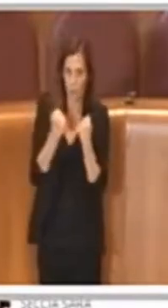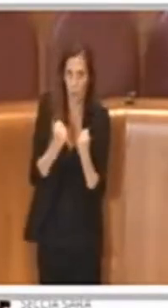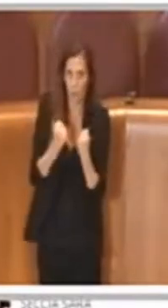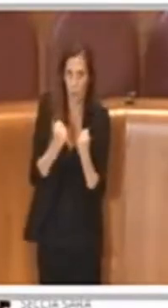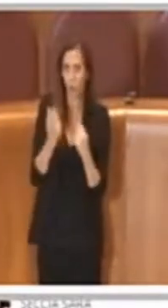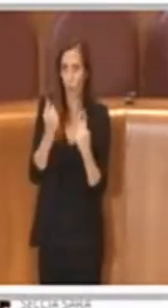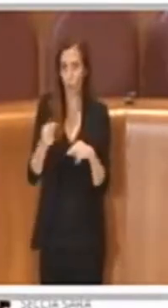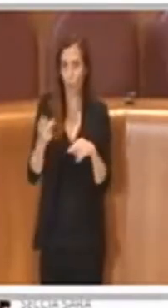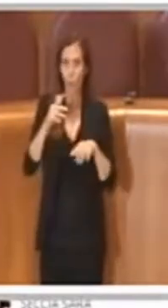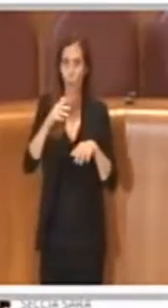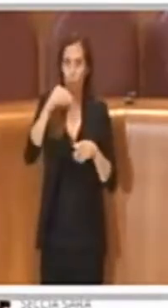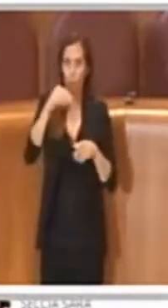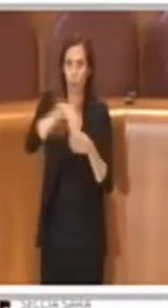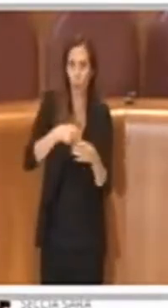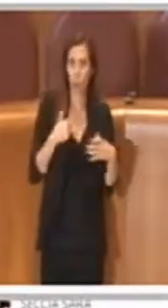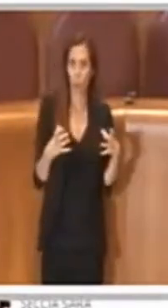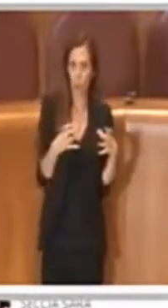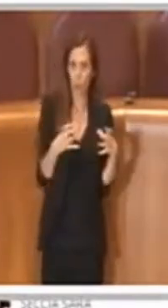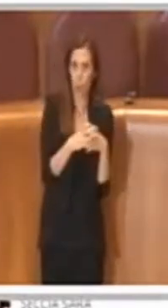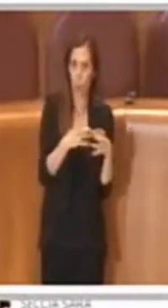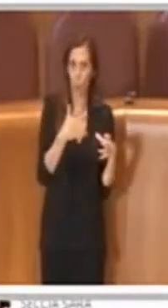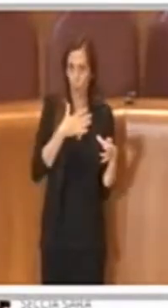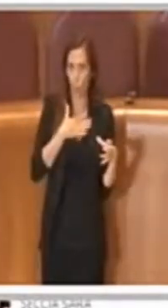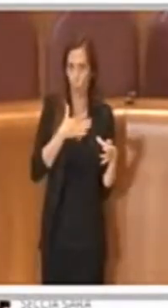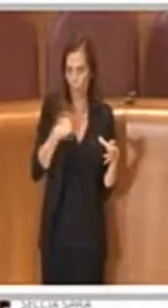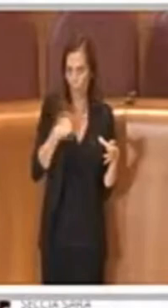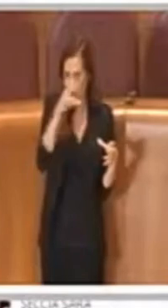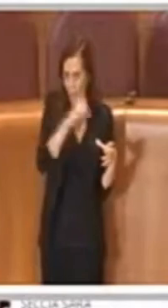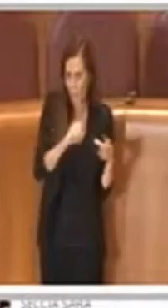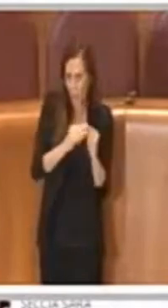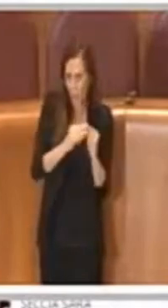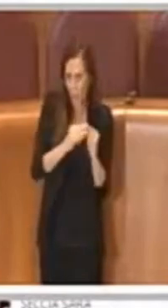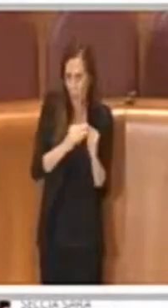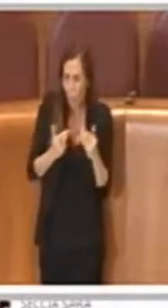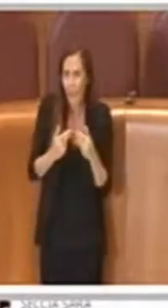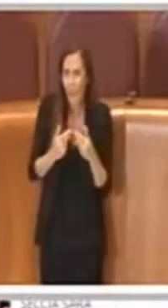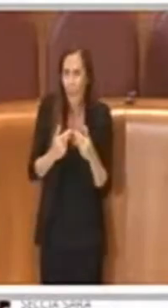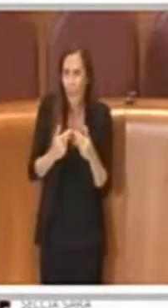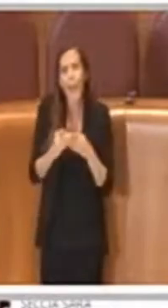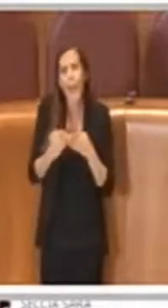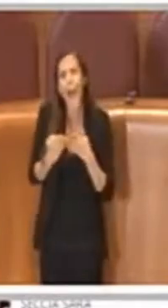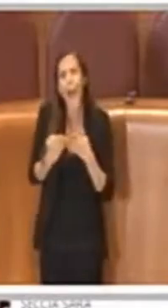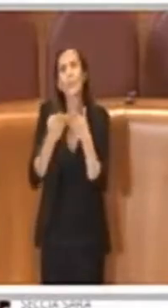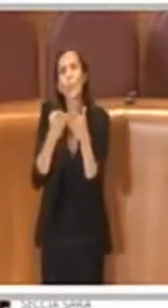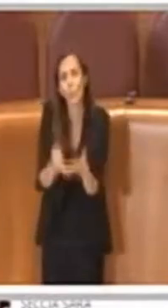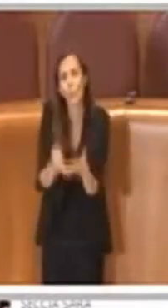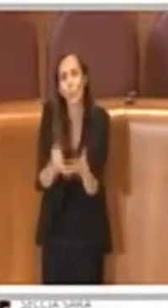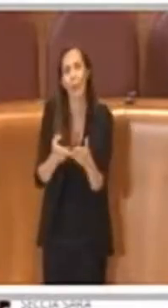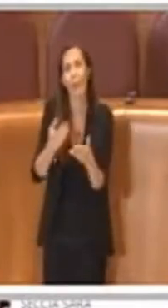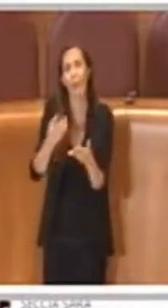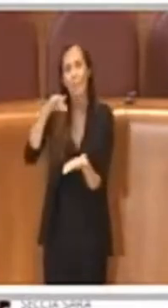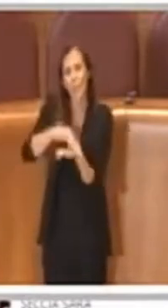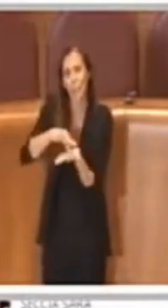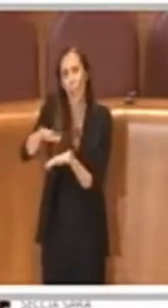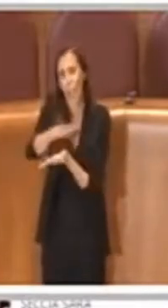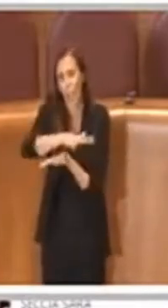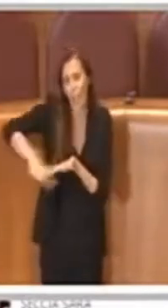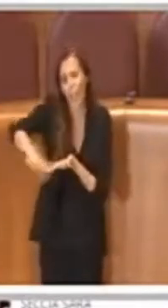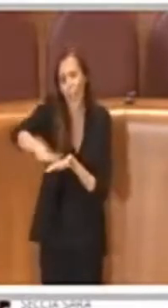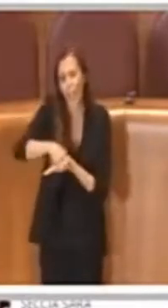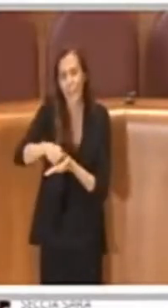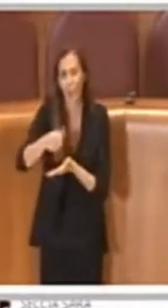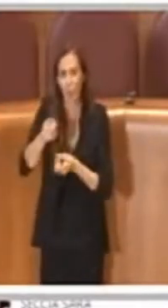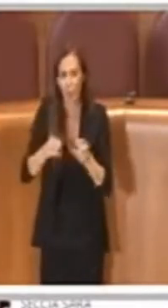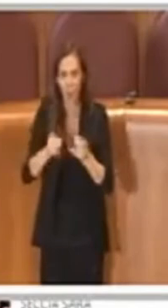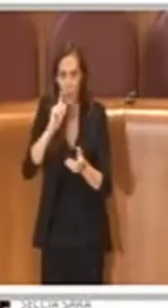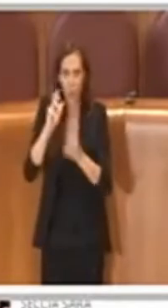nostro interno per capire come aiutare il centro storico che si sta trovando nella fase più complicata e più difficile